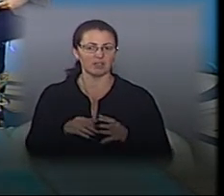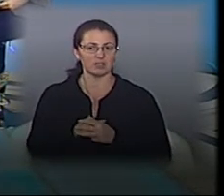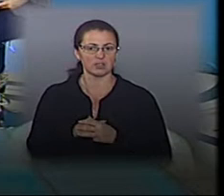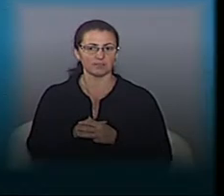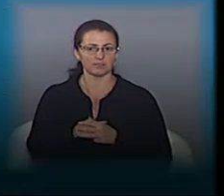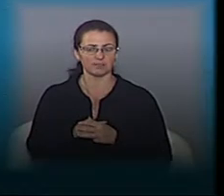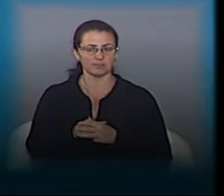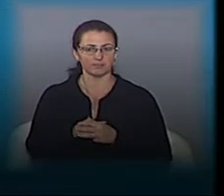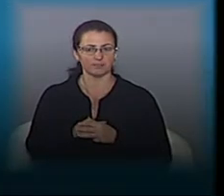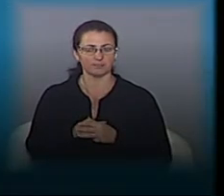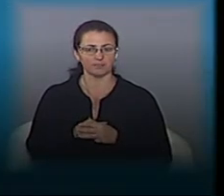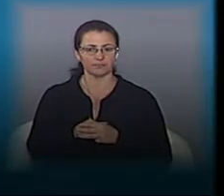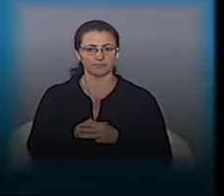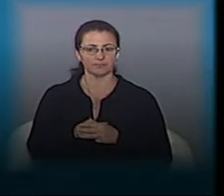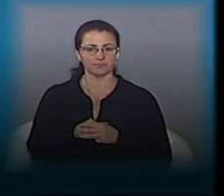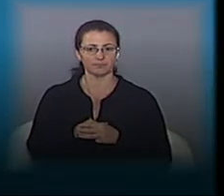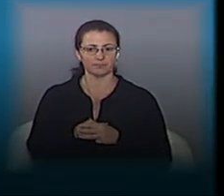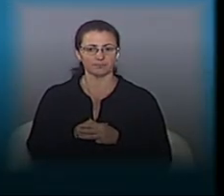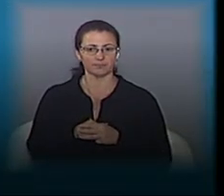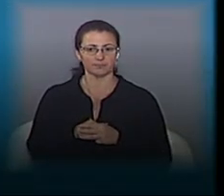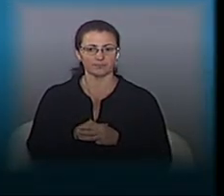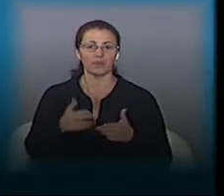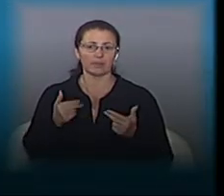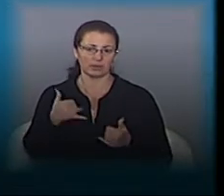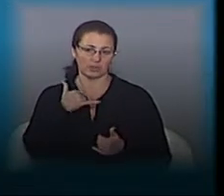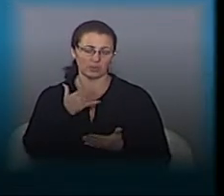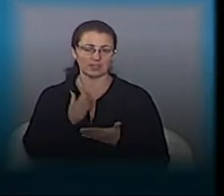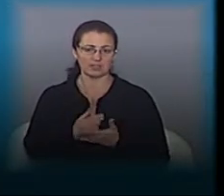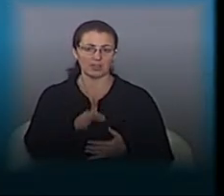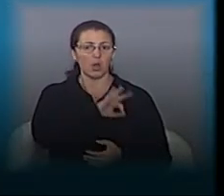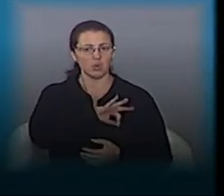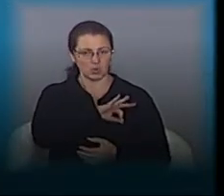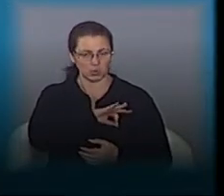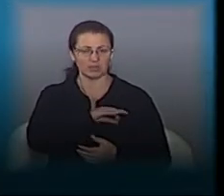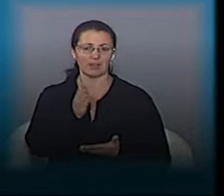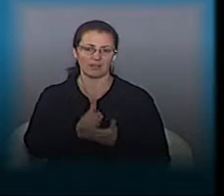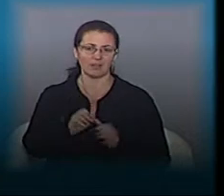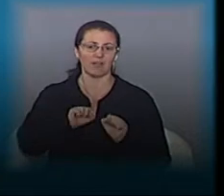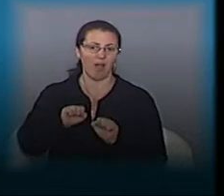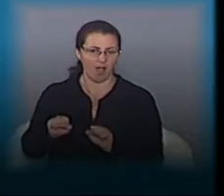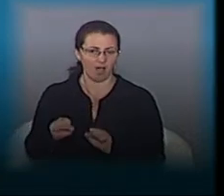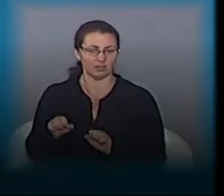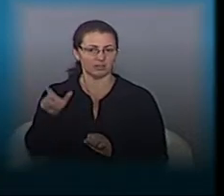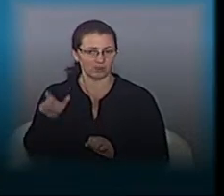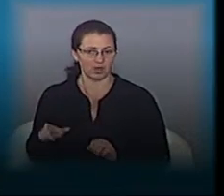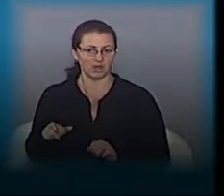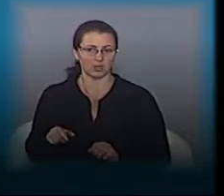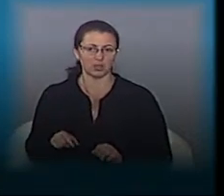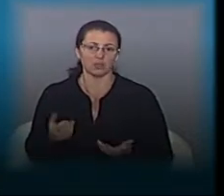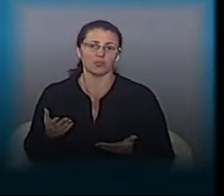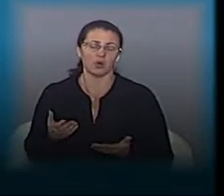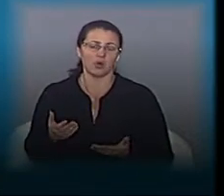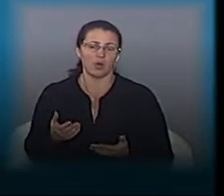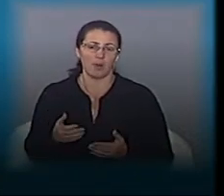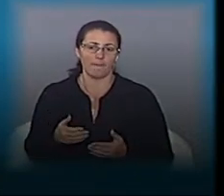отримати? Так, я зрозумію питання. Так, у нас є юристи, у нас є адвокат, який по мірі своїх можливостей